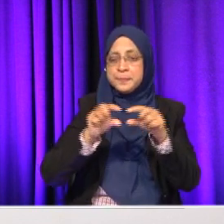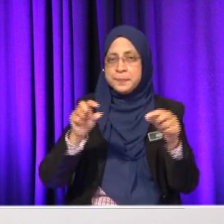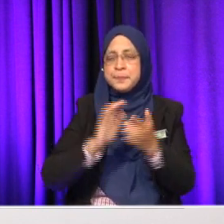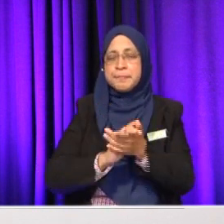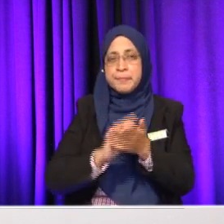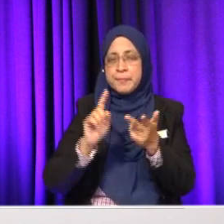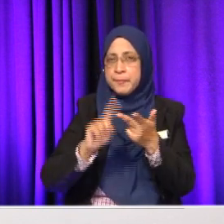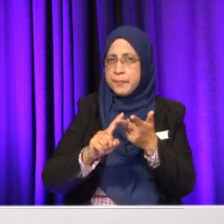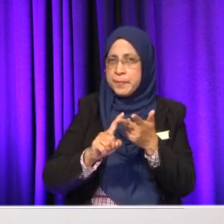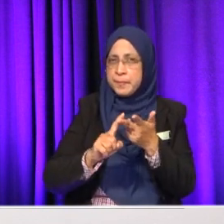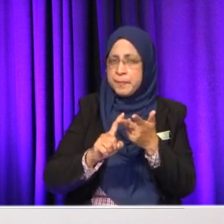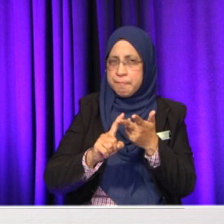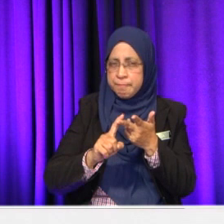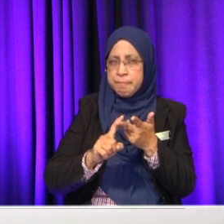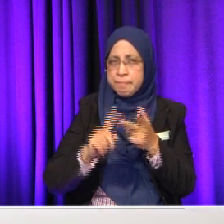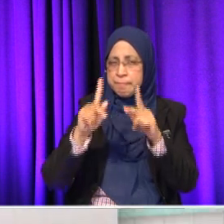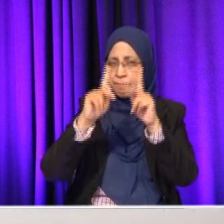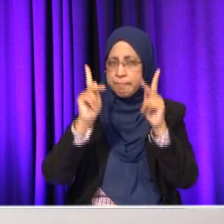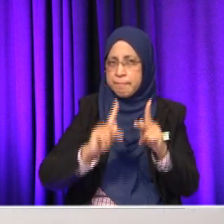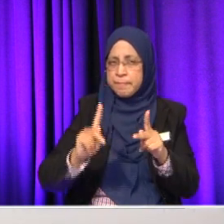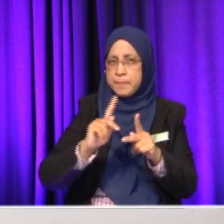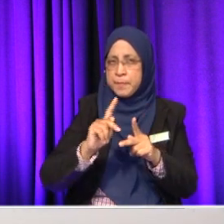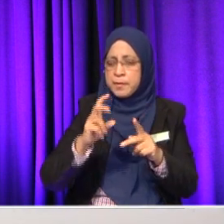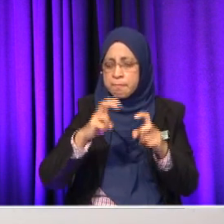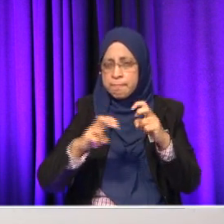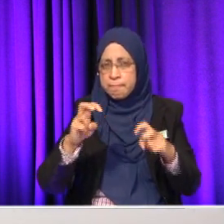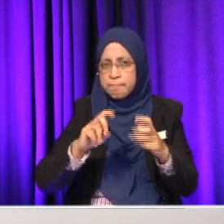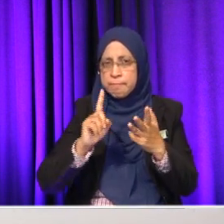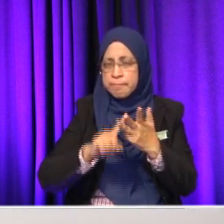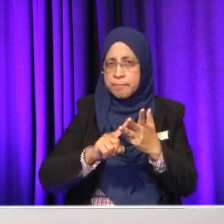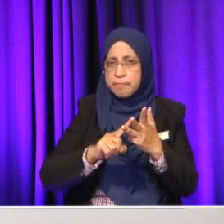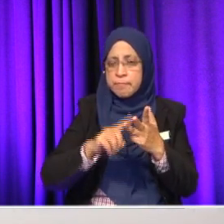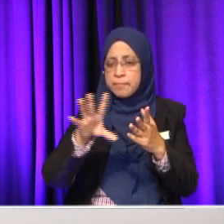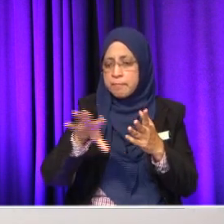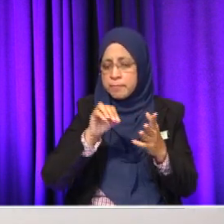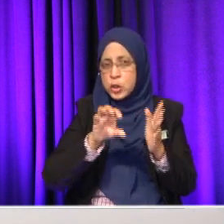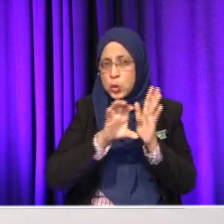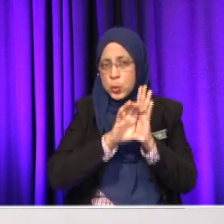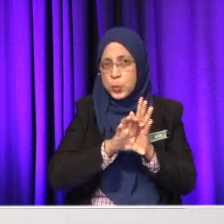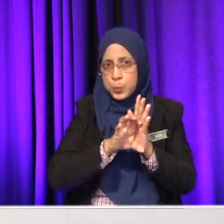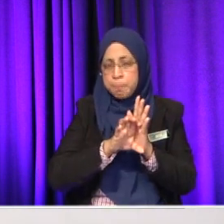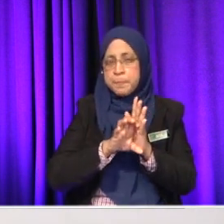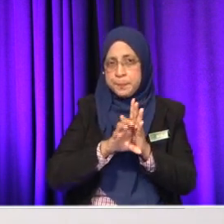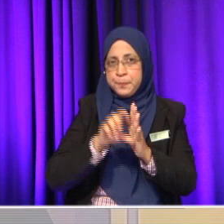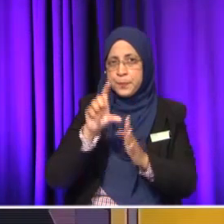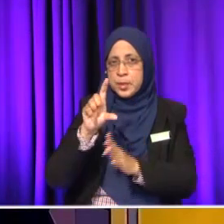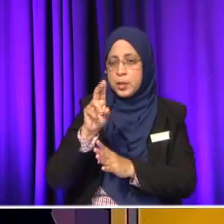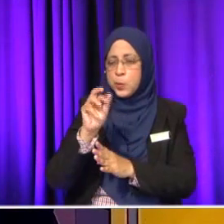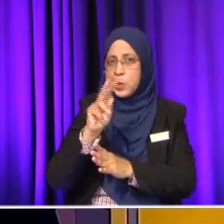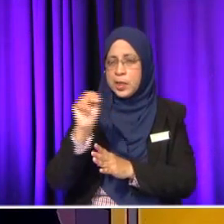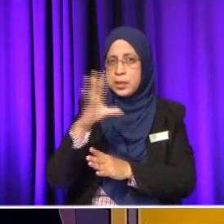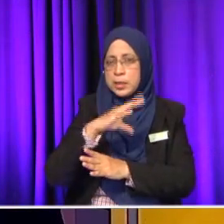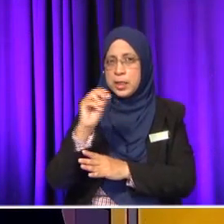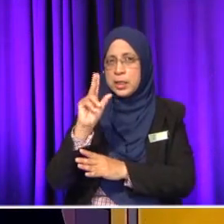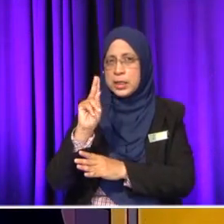Jawab dulu, kita tengok. Melakukan pemeriksaan dan mengambil sampel. Itu fungsi lurang dan kebuk pemeriksaan,